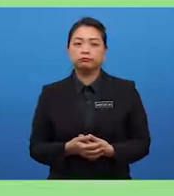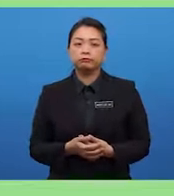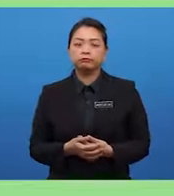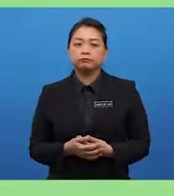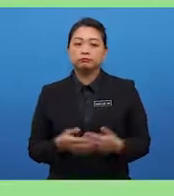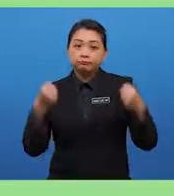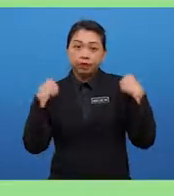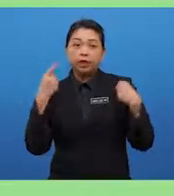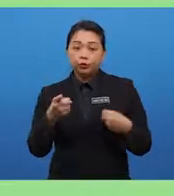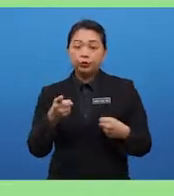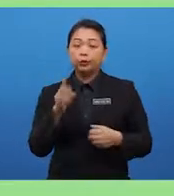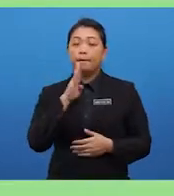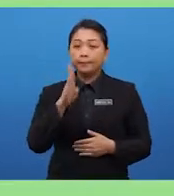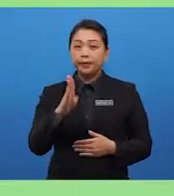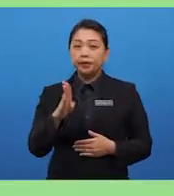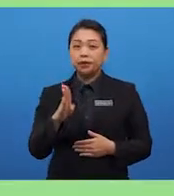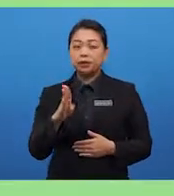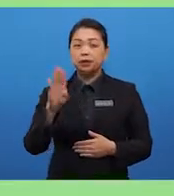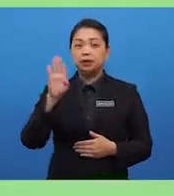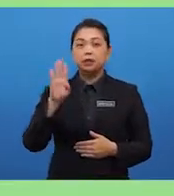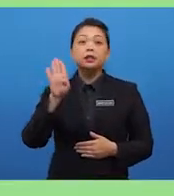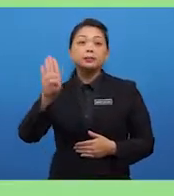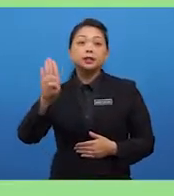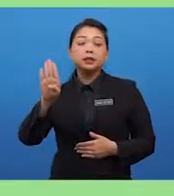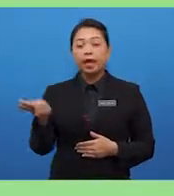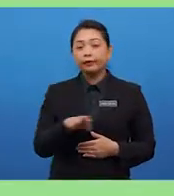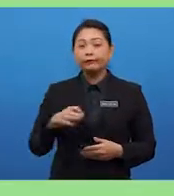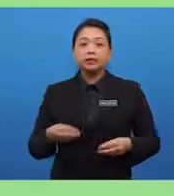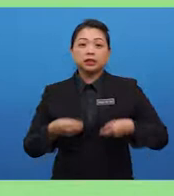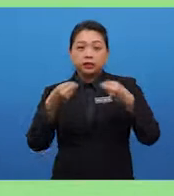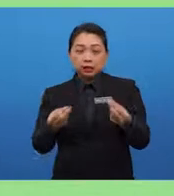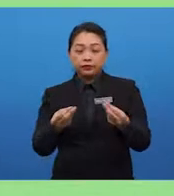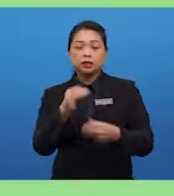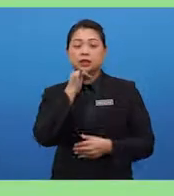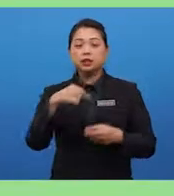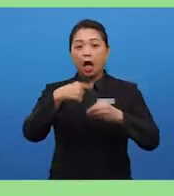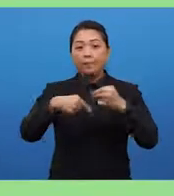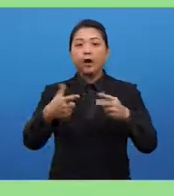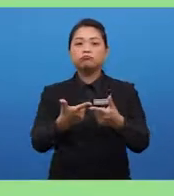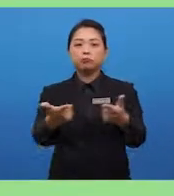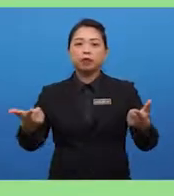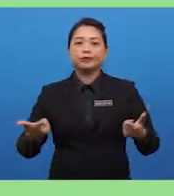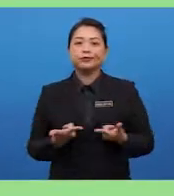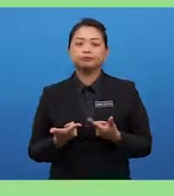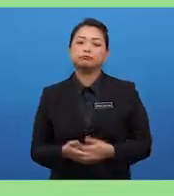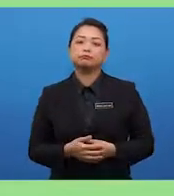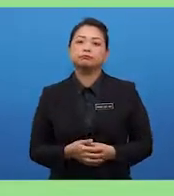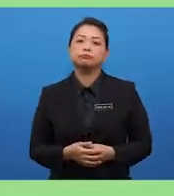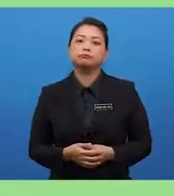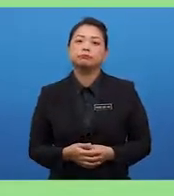been a candidate B, and the factor given to you is about location, then